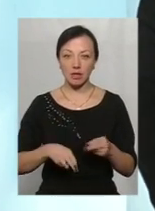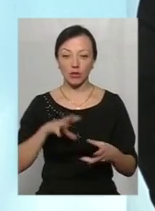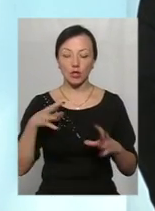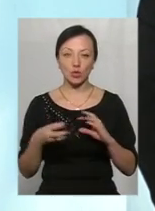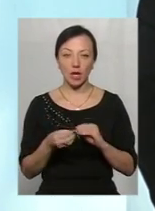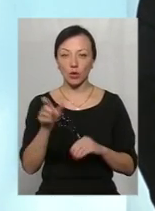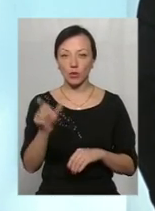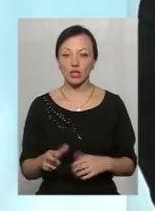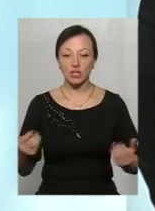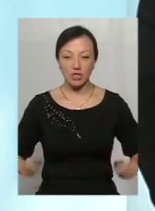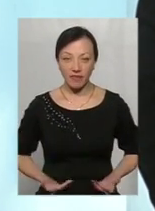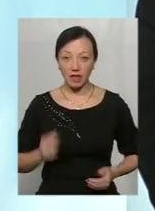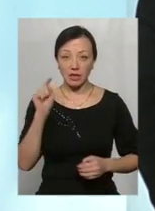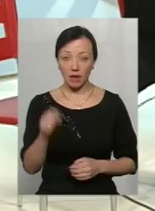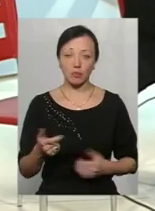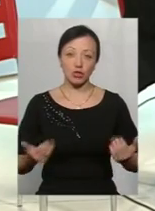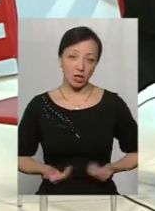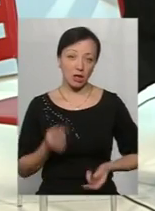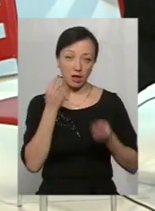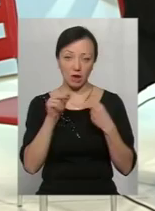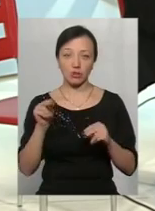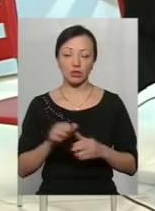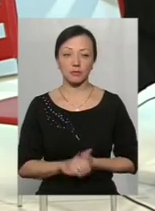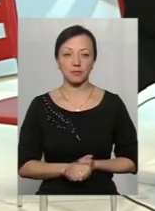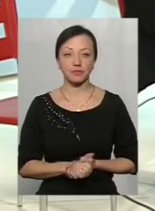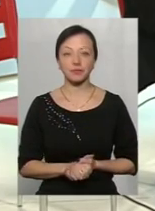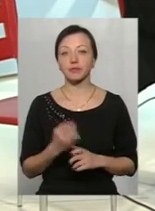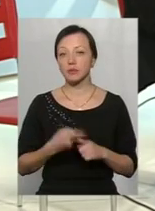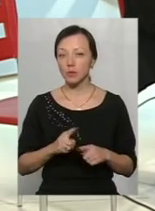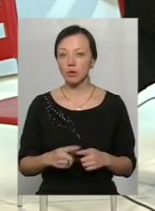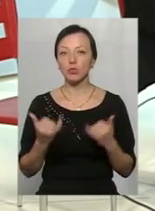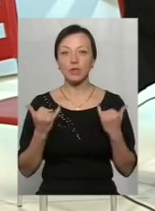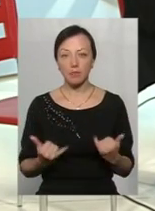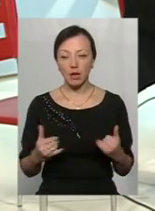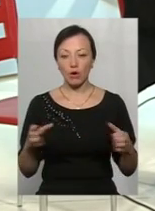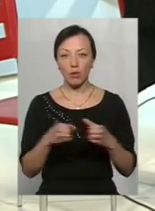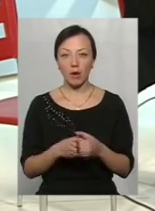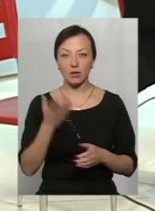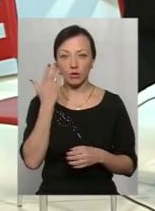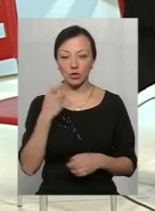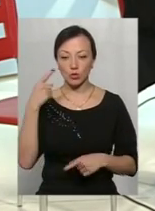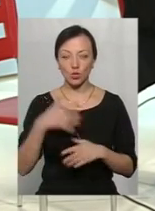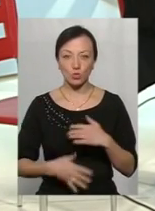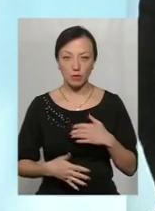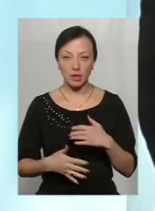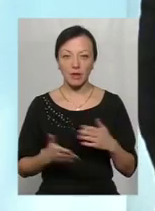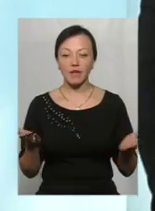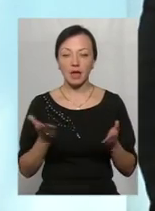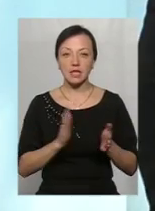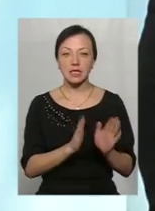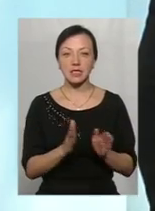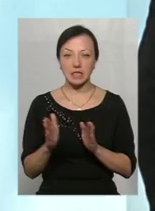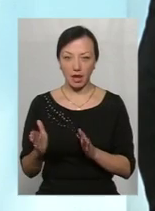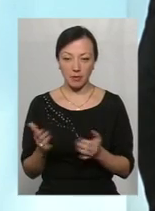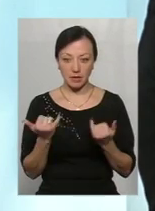підсумку людина, яка живе в громаді, жила в кращості. Тому тепер громади, коли вони вже зрозуміли, в якій системі